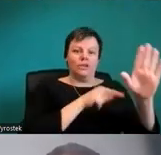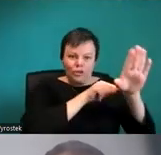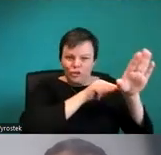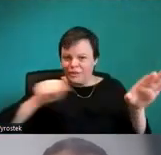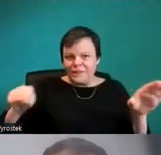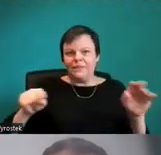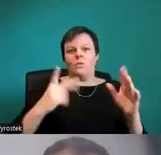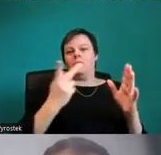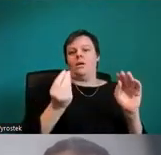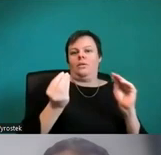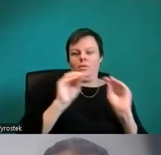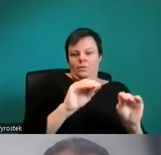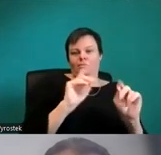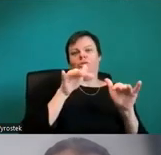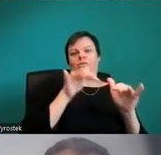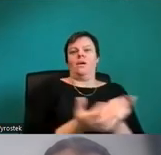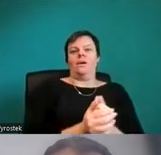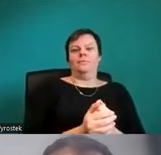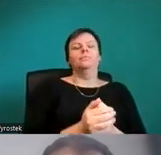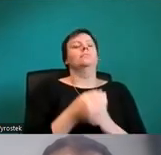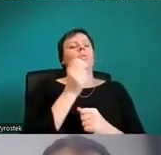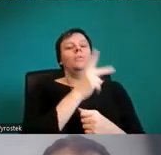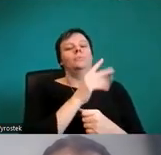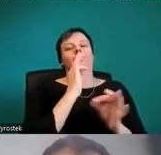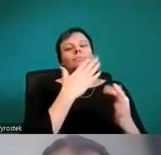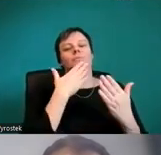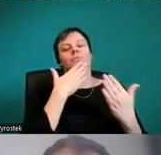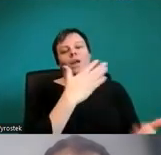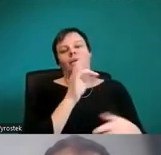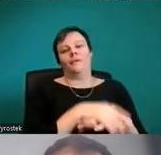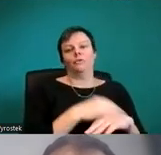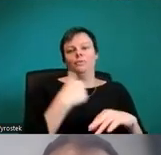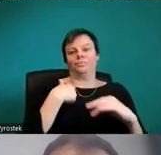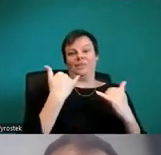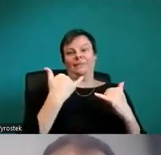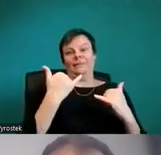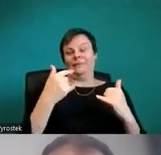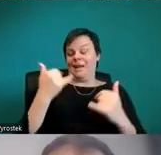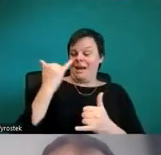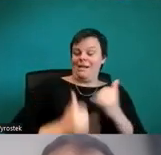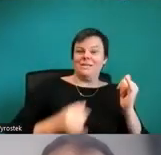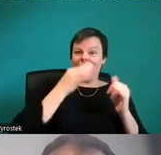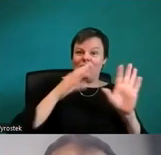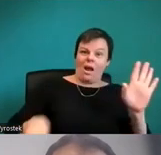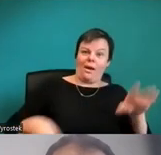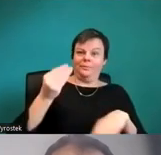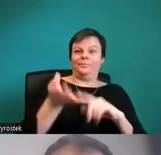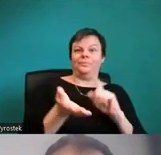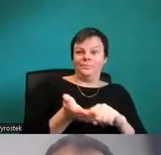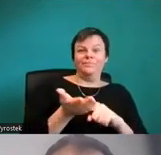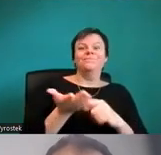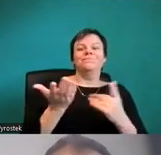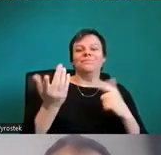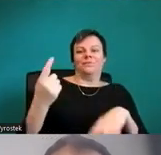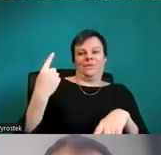Okay, danke auch dafür. Ich nehme die letzte Frage jetzt, nämlich jemand hat gefragt, ob es